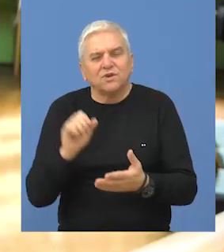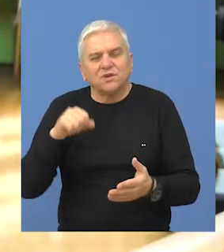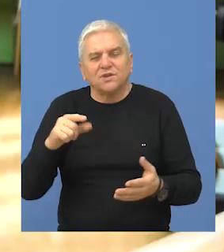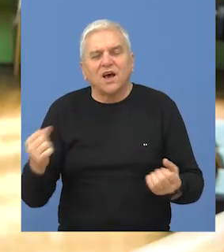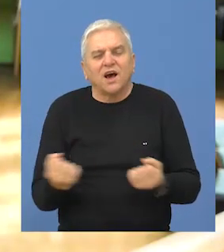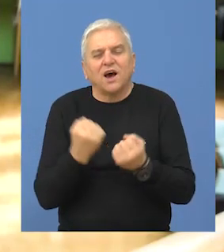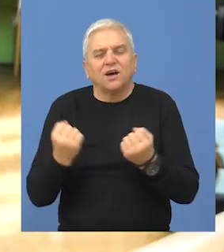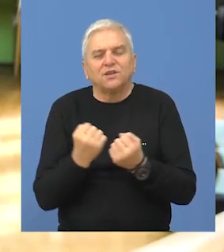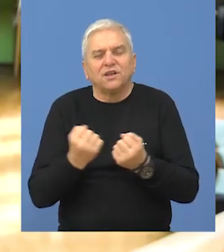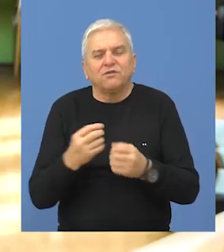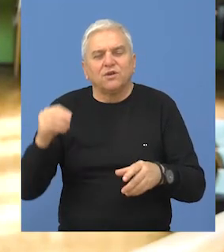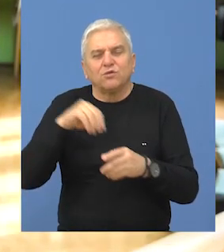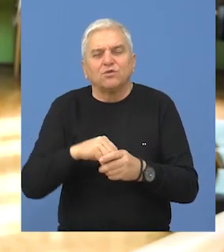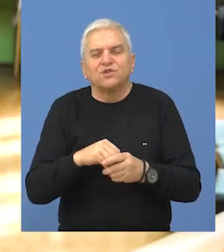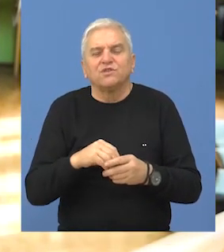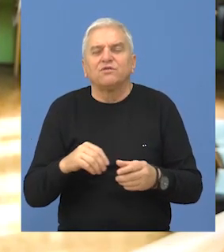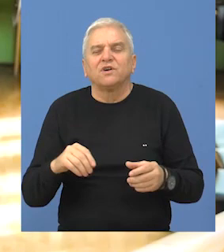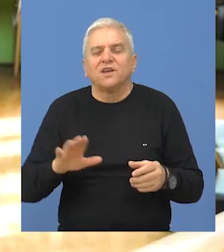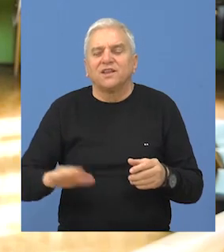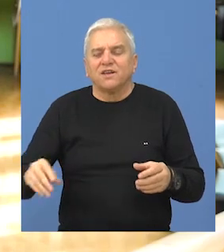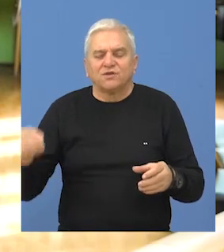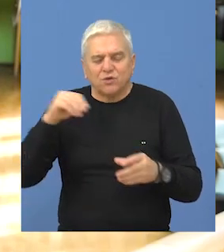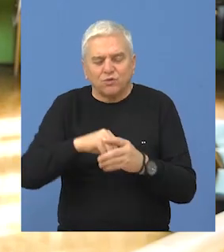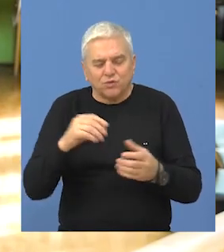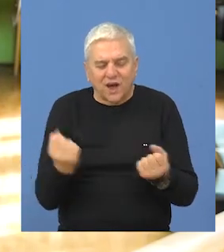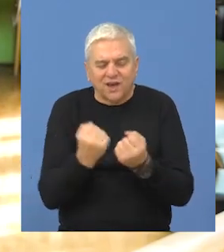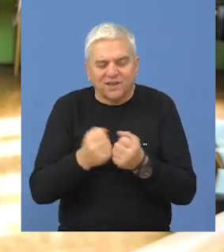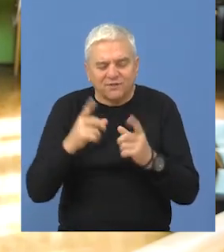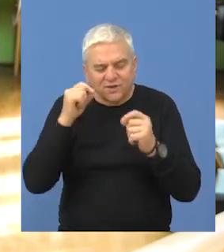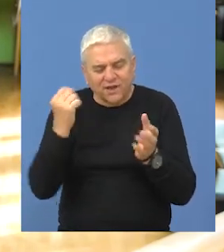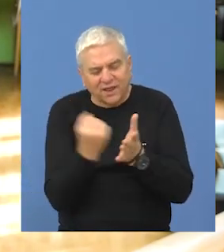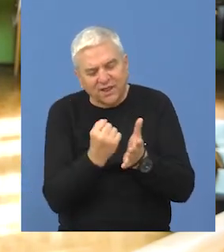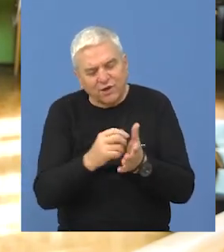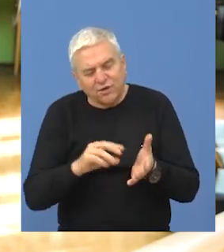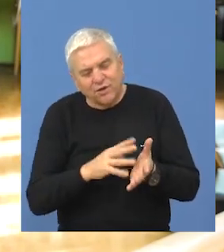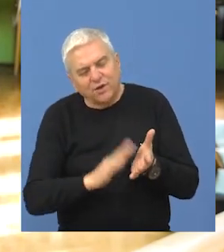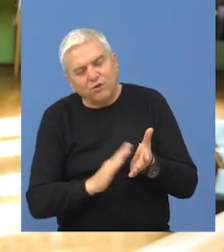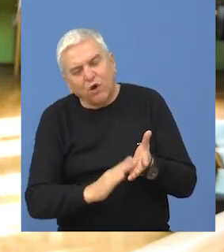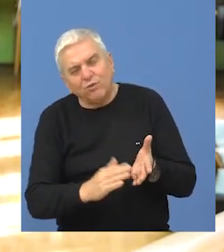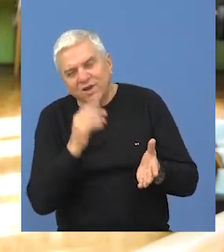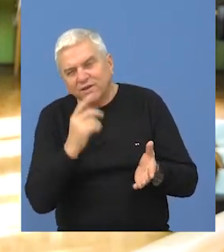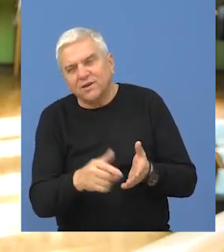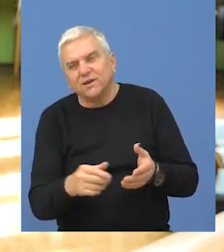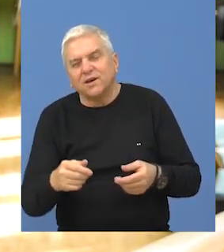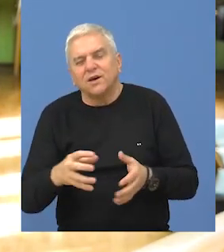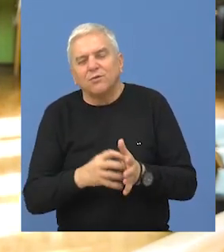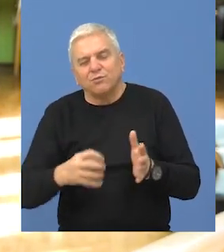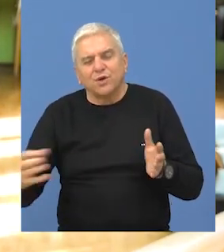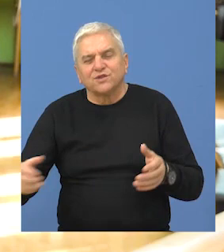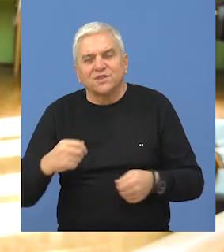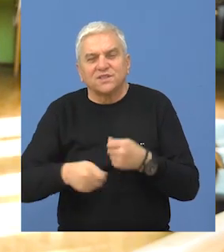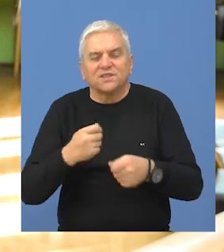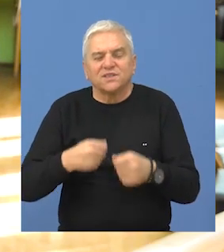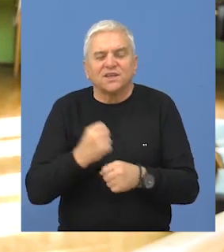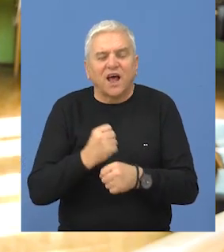i aktivno uključivanje dece u dokumentovanju procesa rada. I ovo